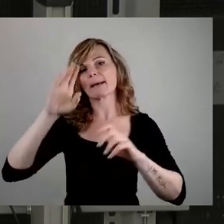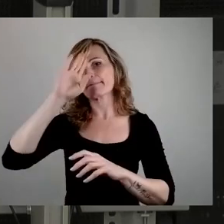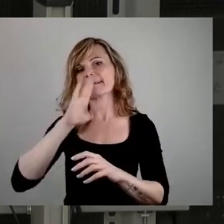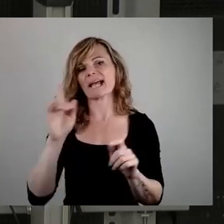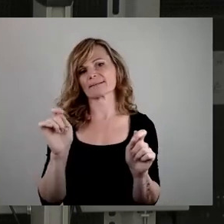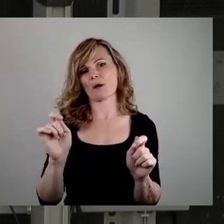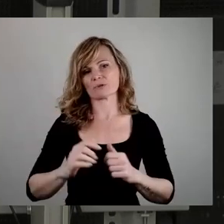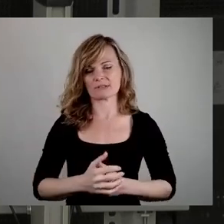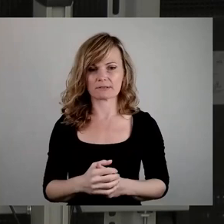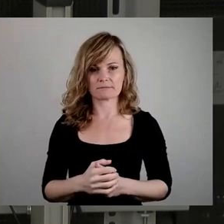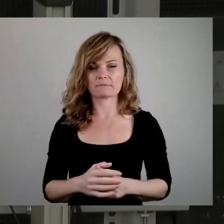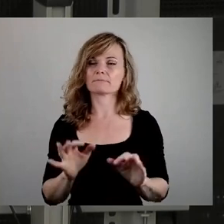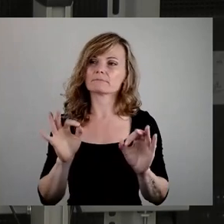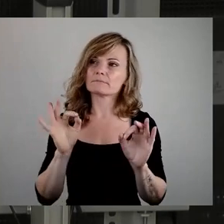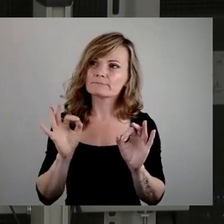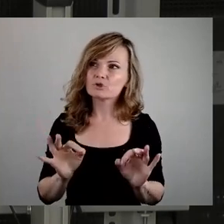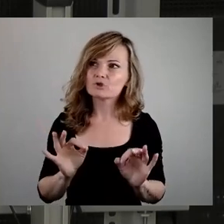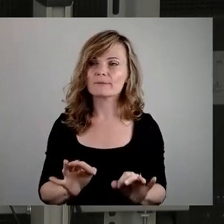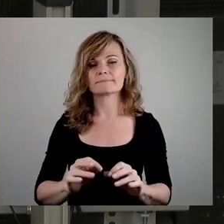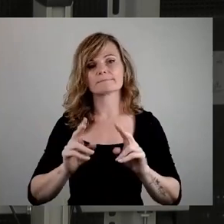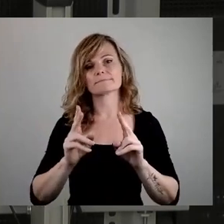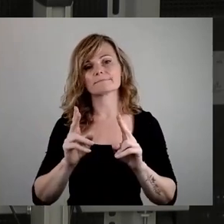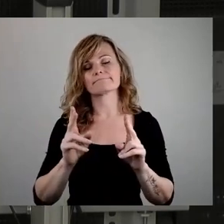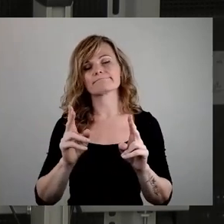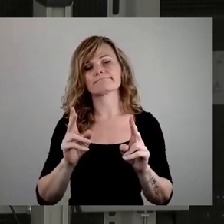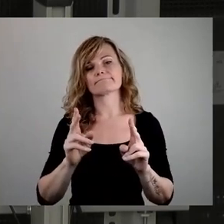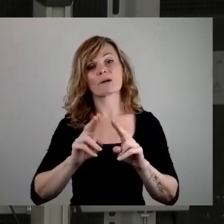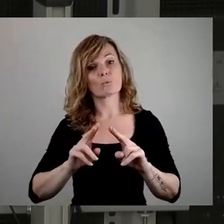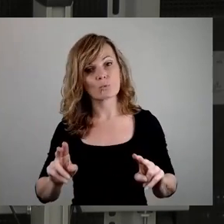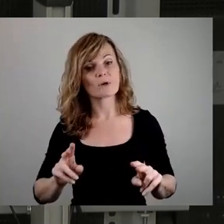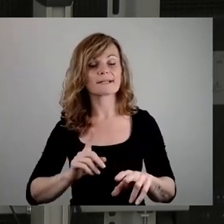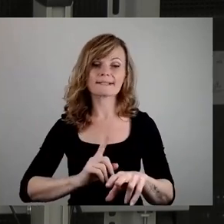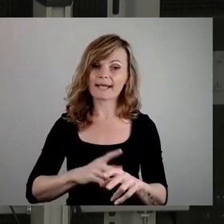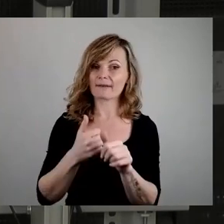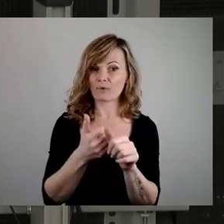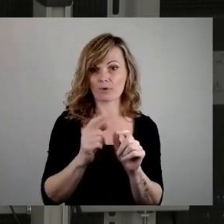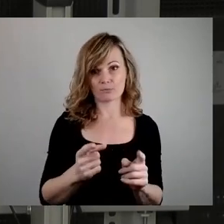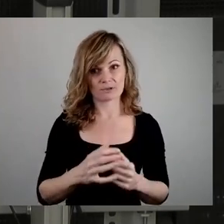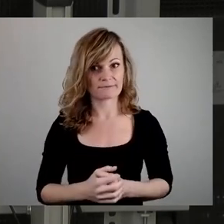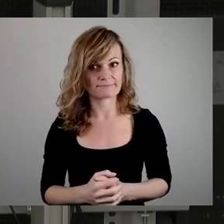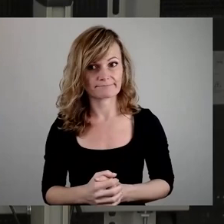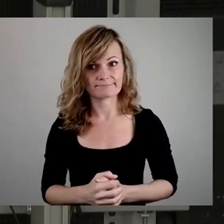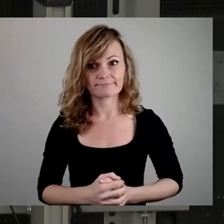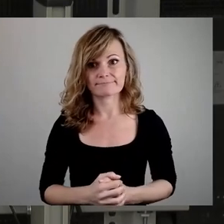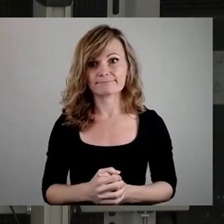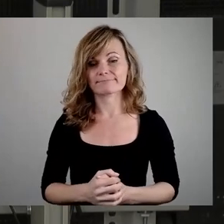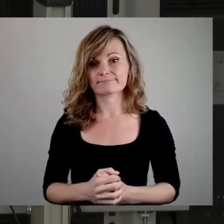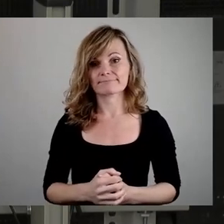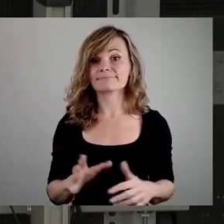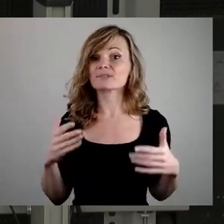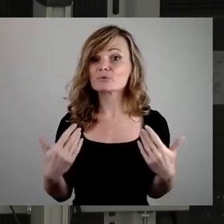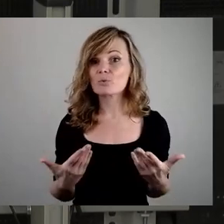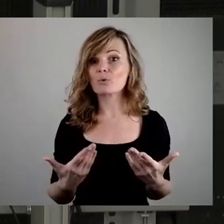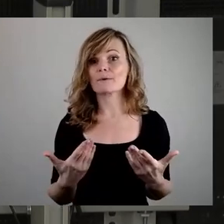eine gewisse Ruhezeit eingeräumt ist. Das ist jetzt die